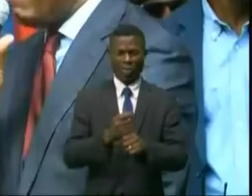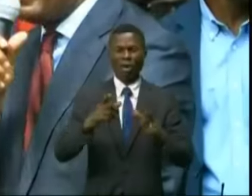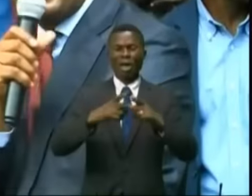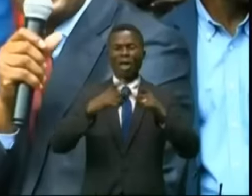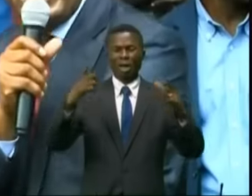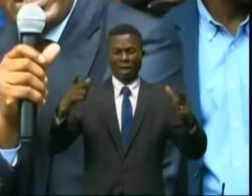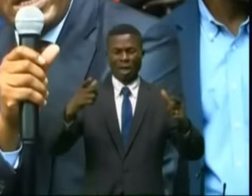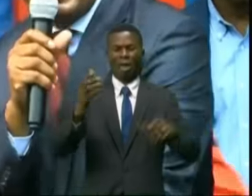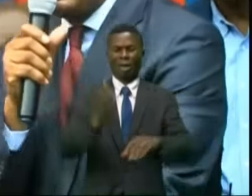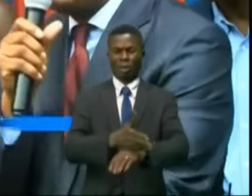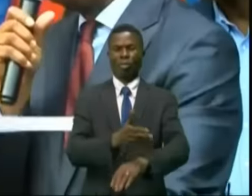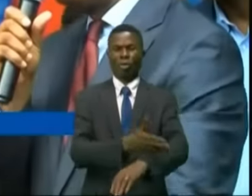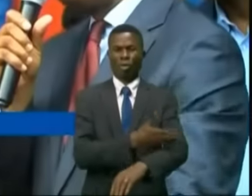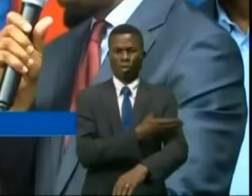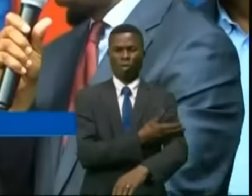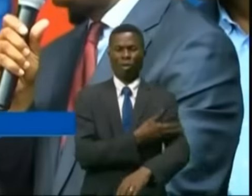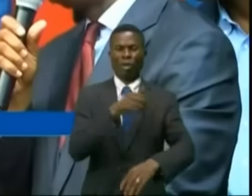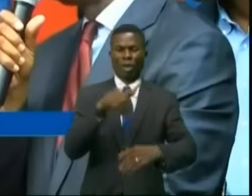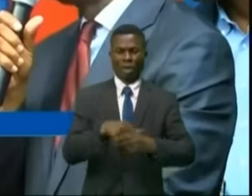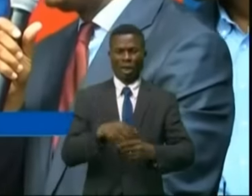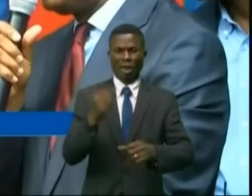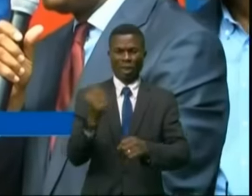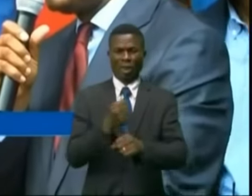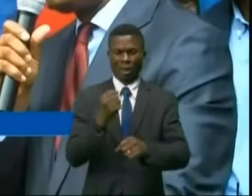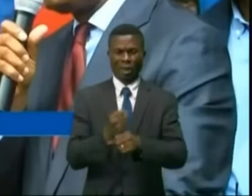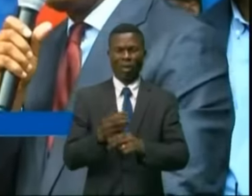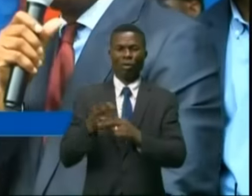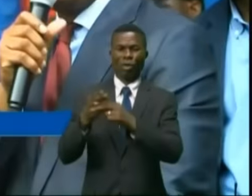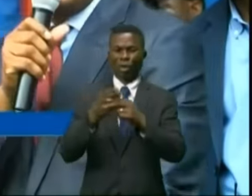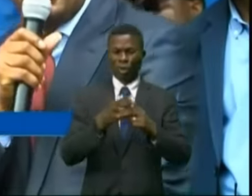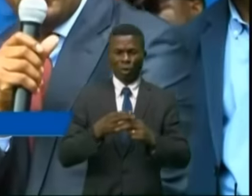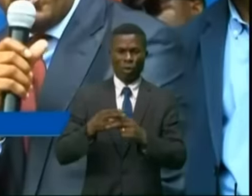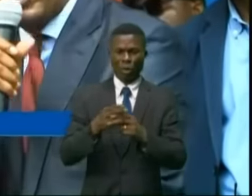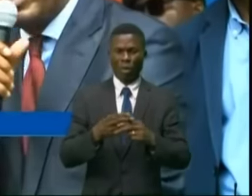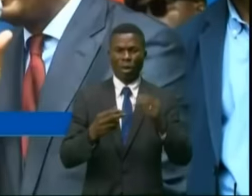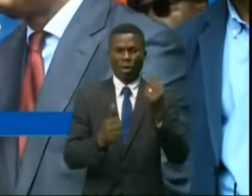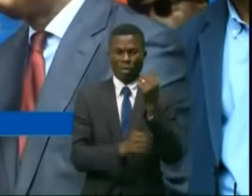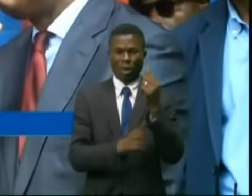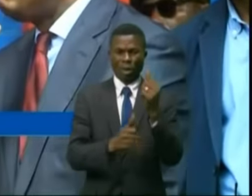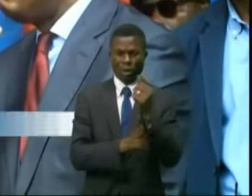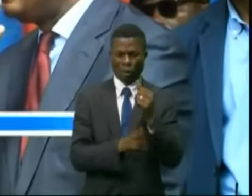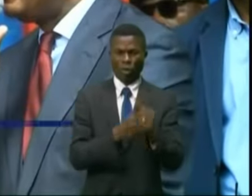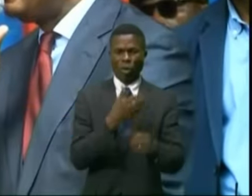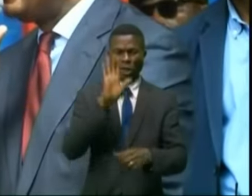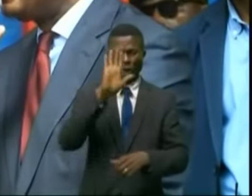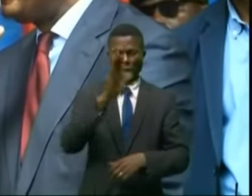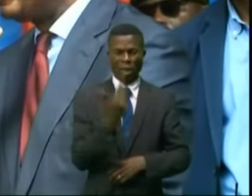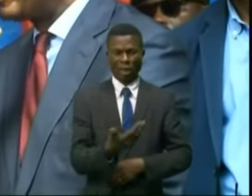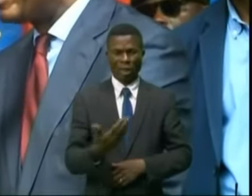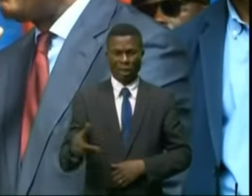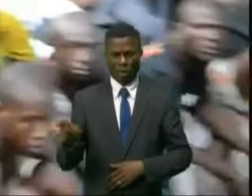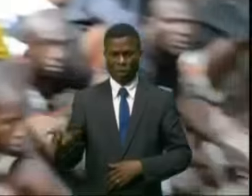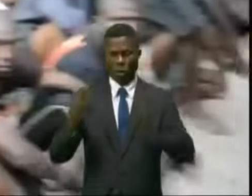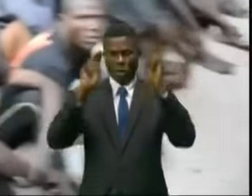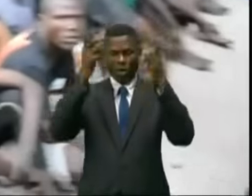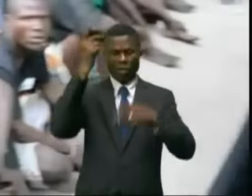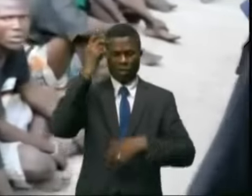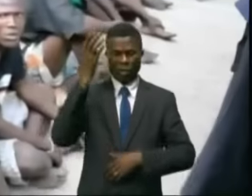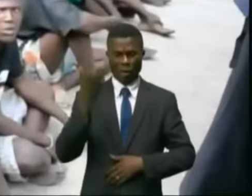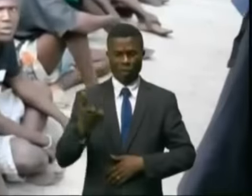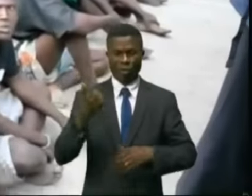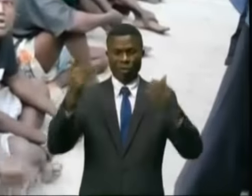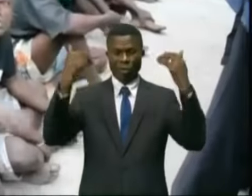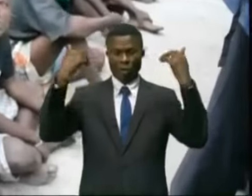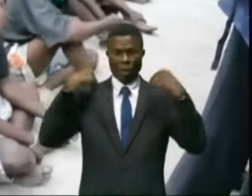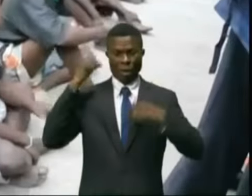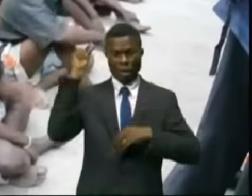avancée dans le processus de sécurisation de notre ville de Kinshasa. L'autorité